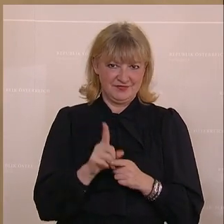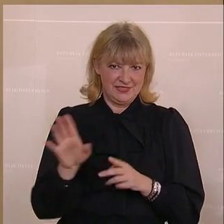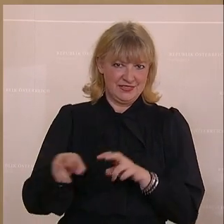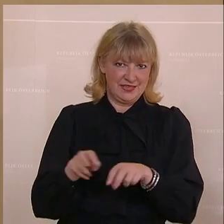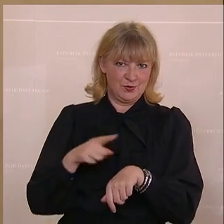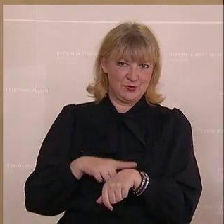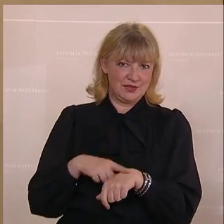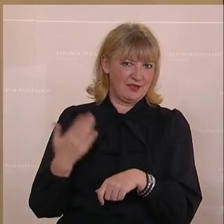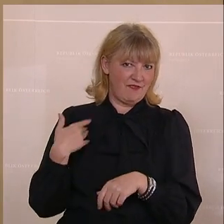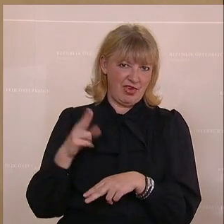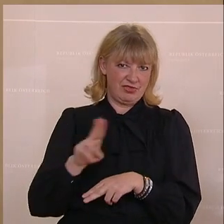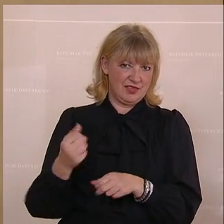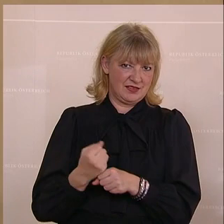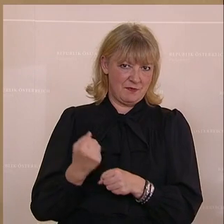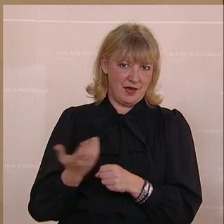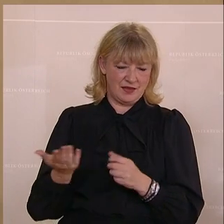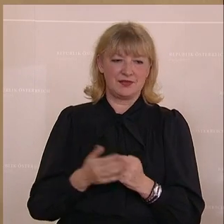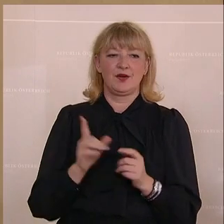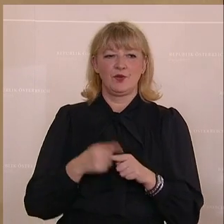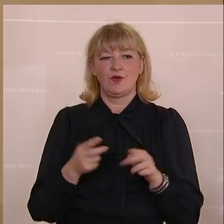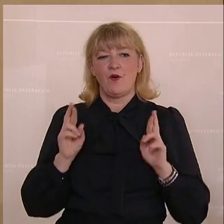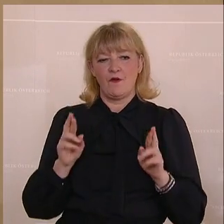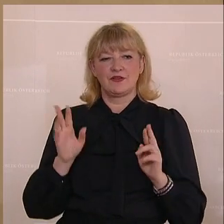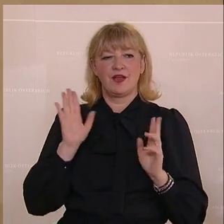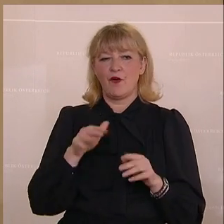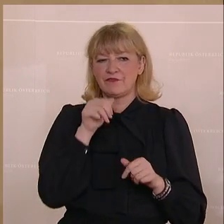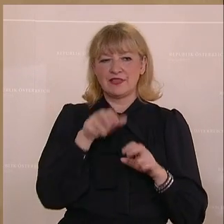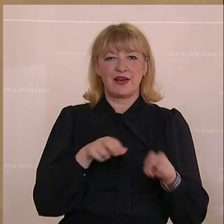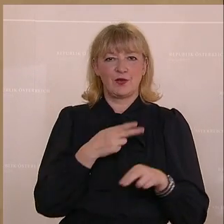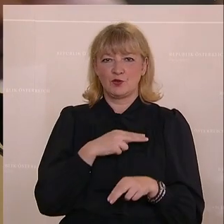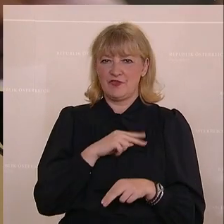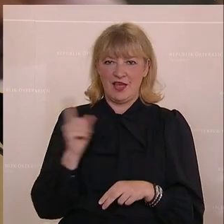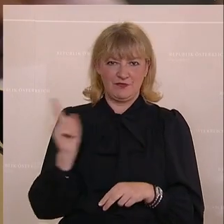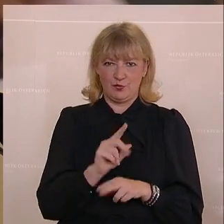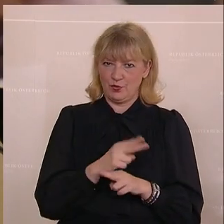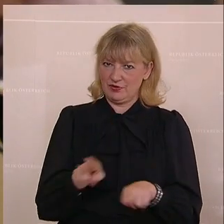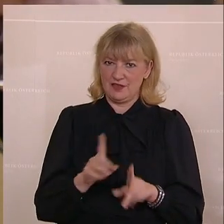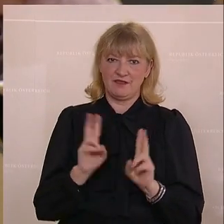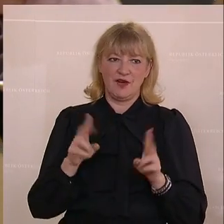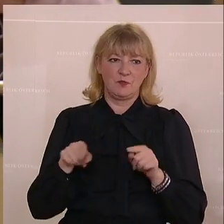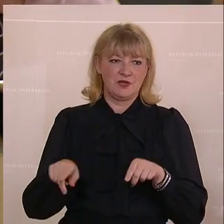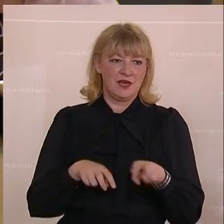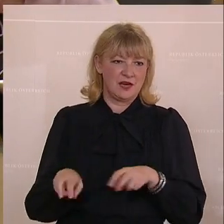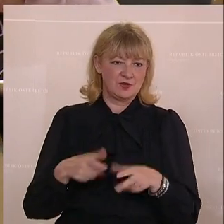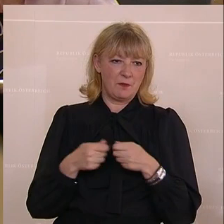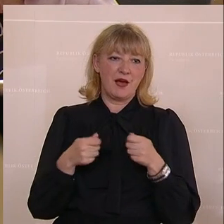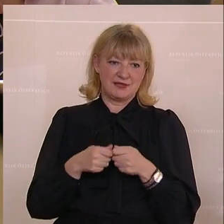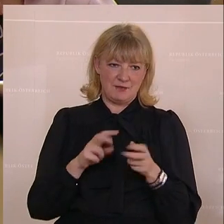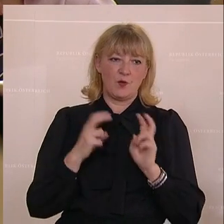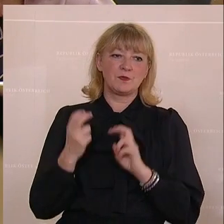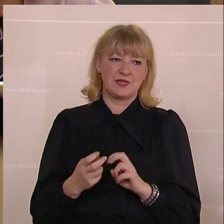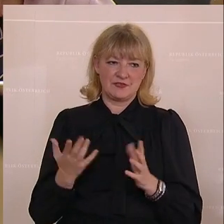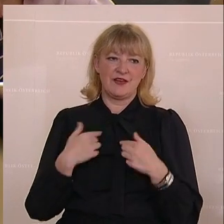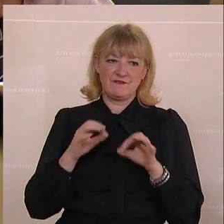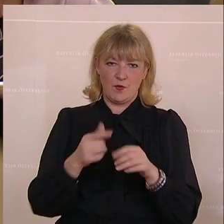Regierungszeit nicht gemacht, und hoffentlich wird es auch nicht in Regierungsverantwortung kommen, weil diese Regierung die Maßnahmen umsetzt, die